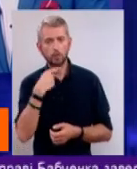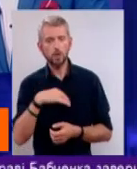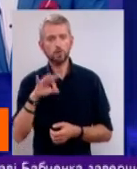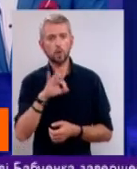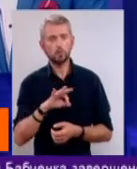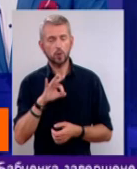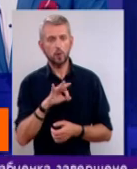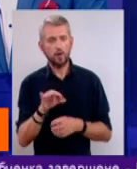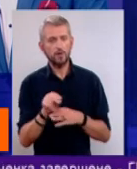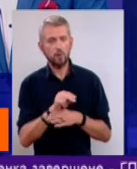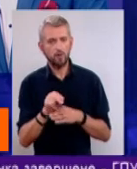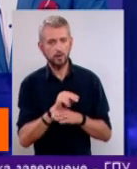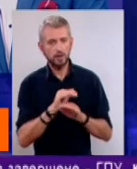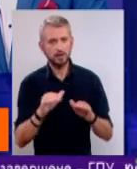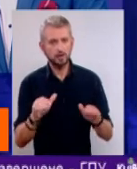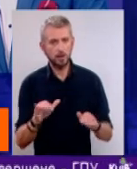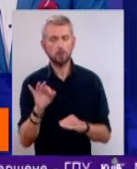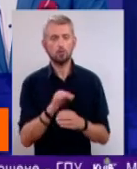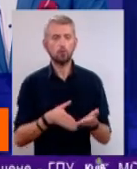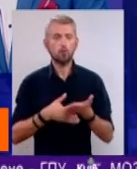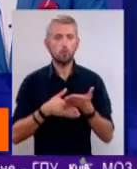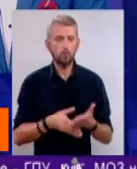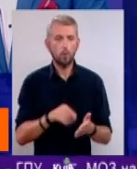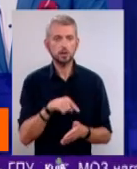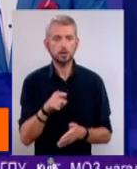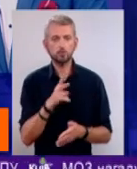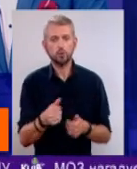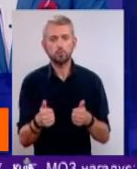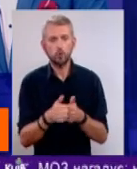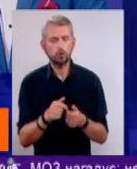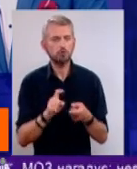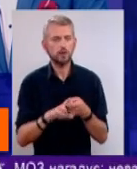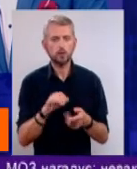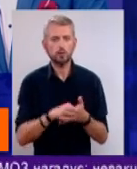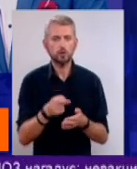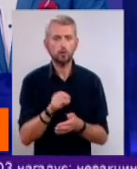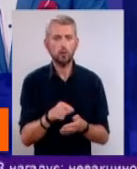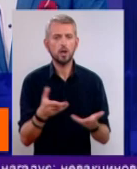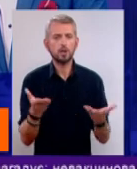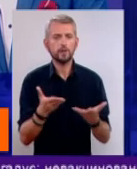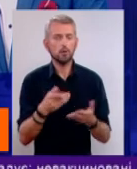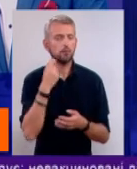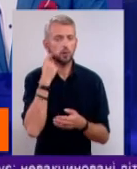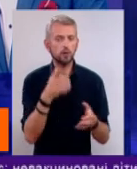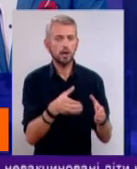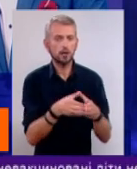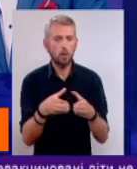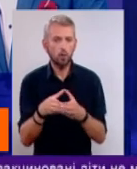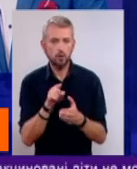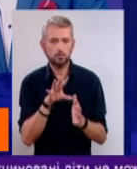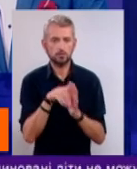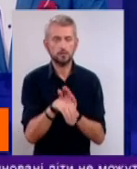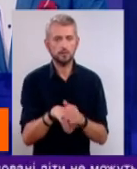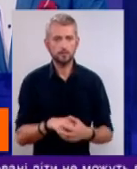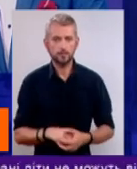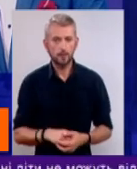виховання дітей, про допомогу тим, хто поруч, незалежно від того, до якої вікової категорії вони